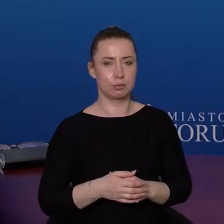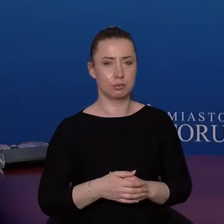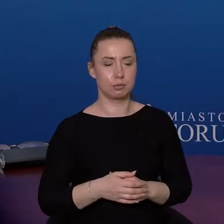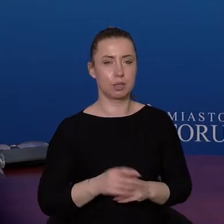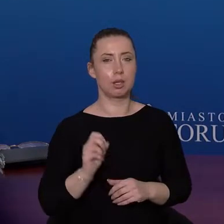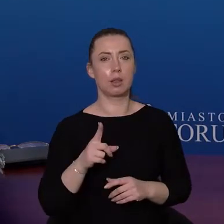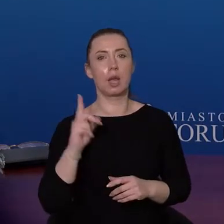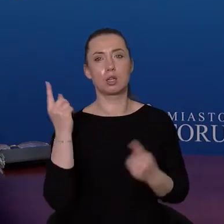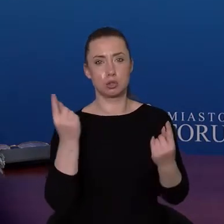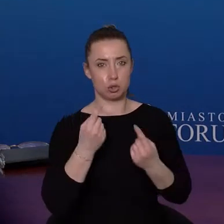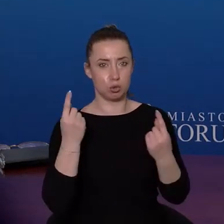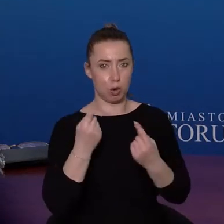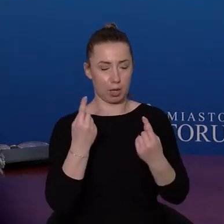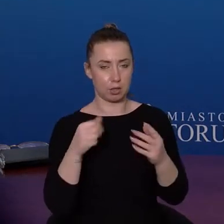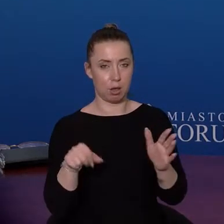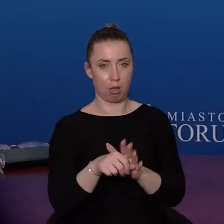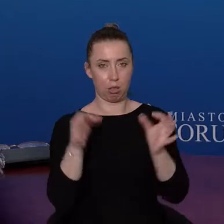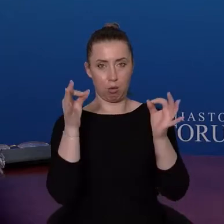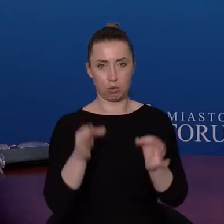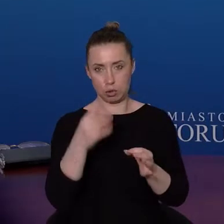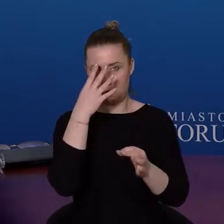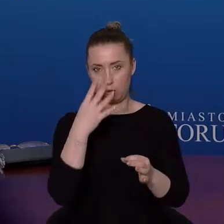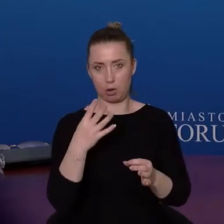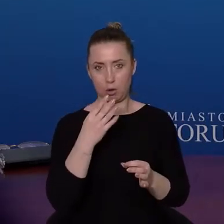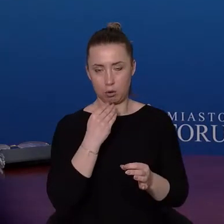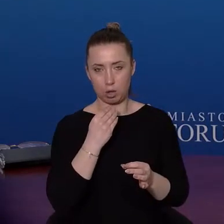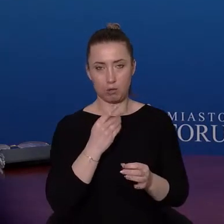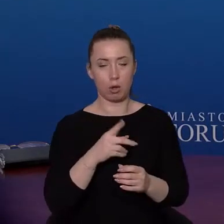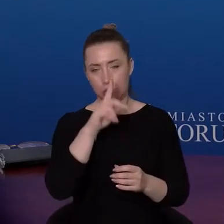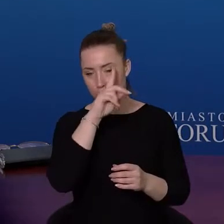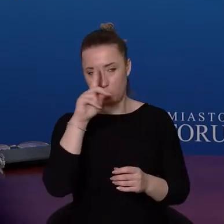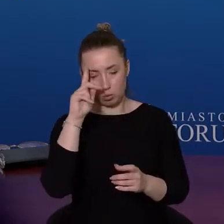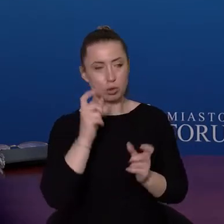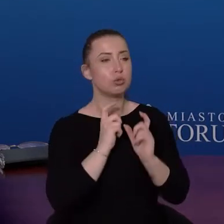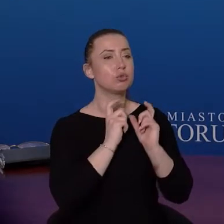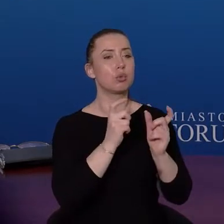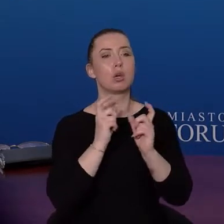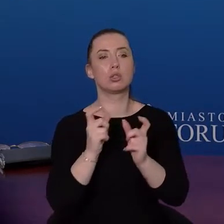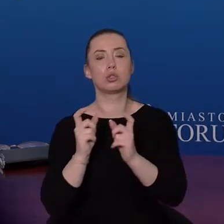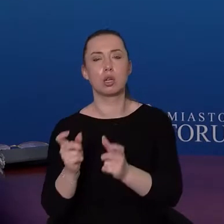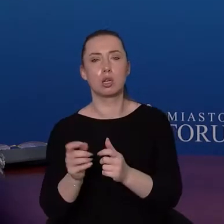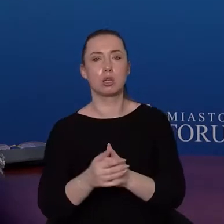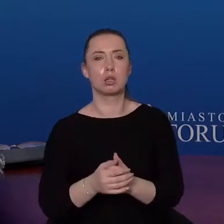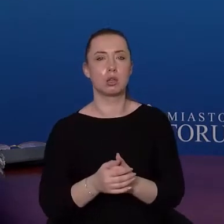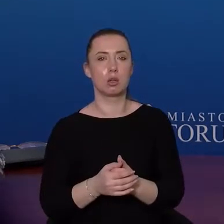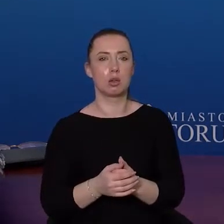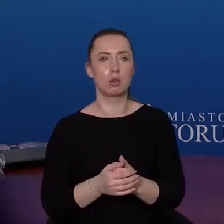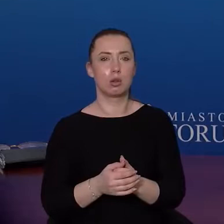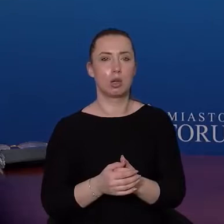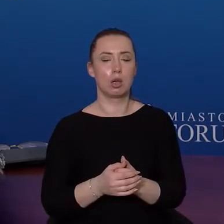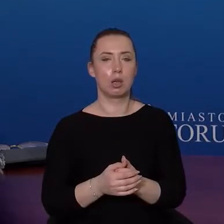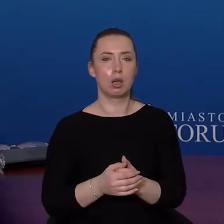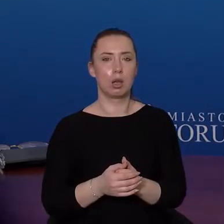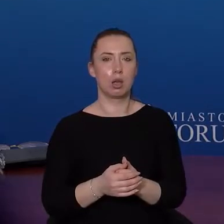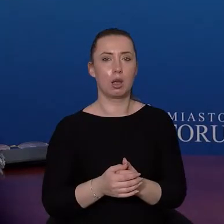I tak sytuacja do dzisiaj wygląda w wyniku interwencji, zgłoszeń. Ten zamysł,